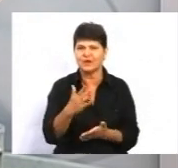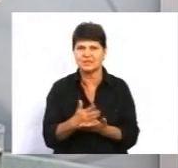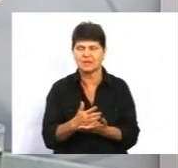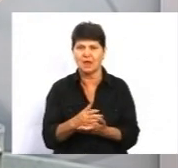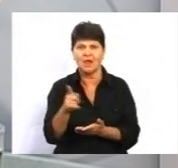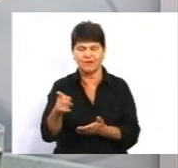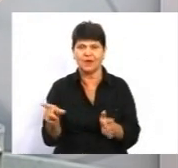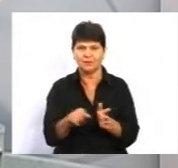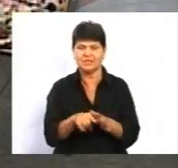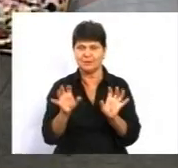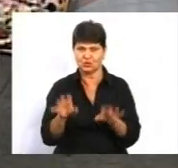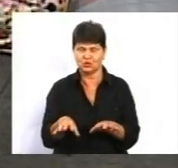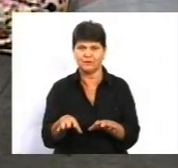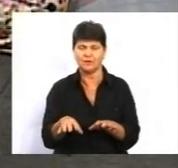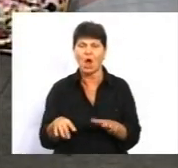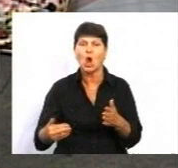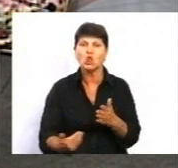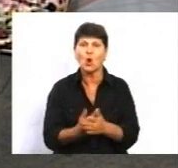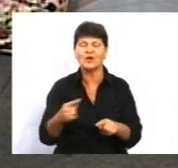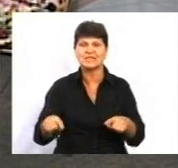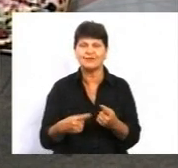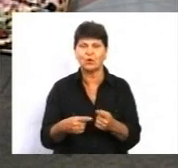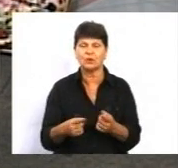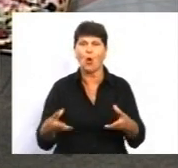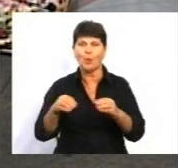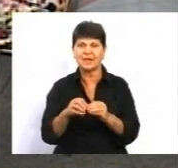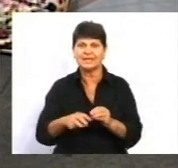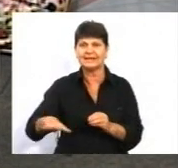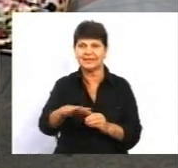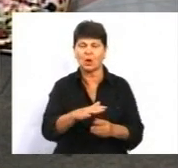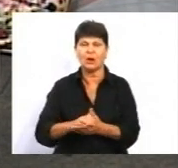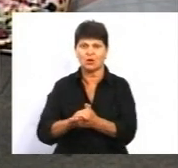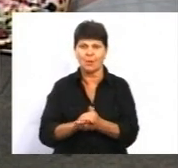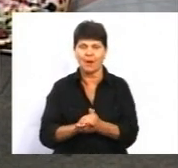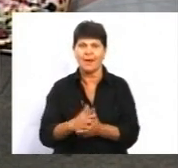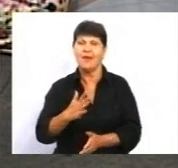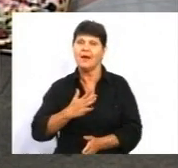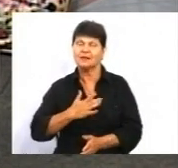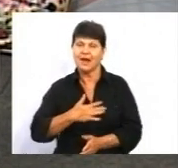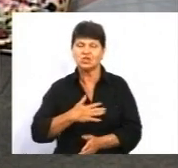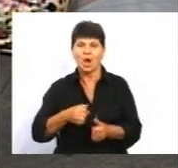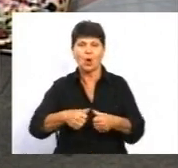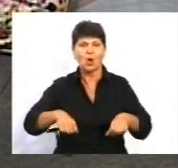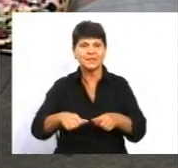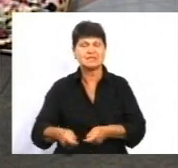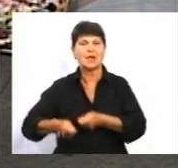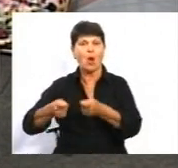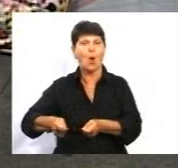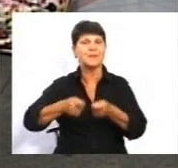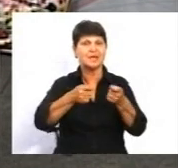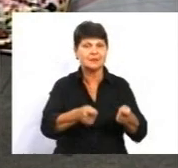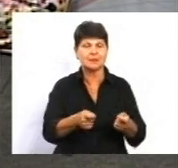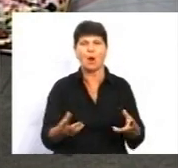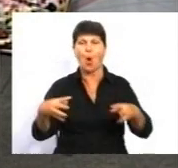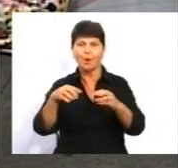'єднаних територіальних громад? І наша комісія об'їжджає і об'єднані